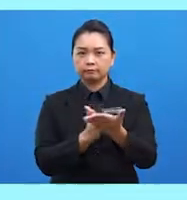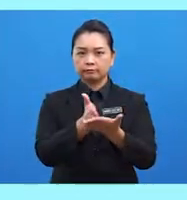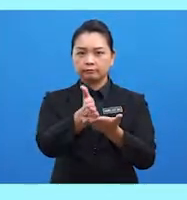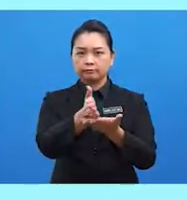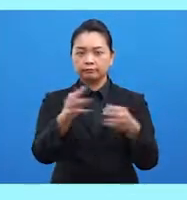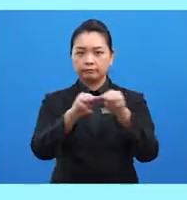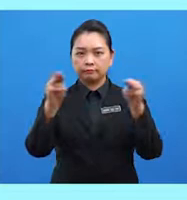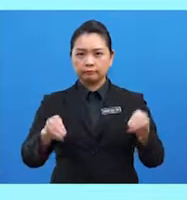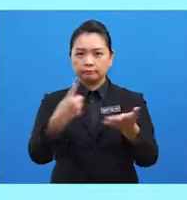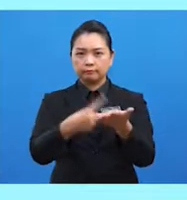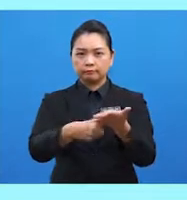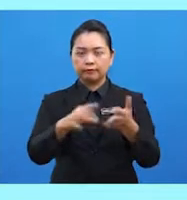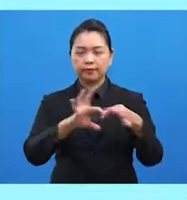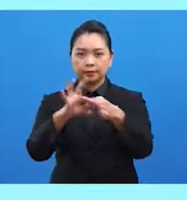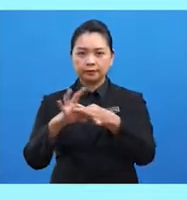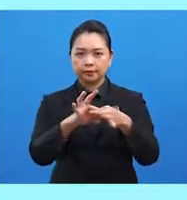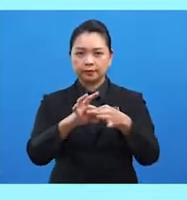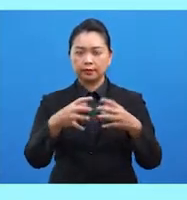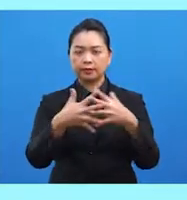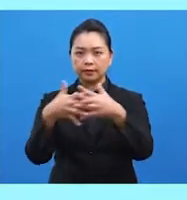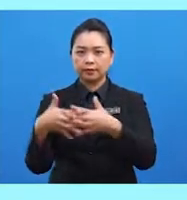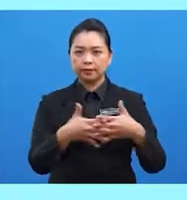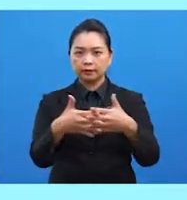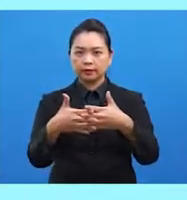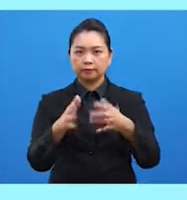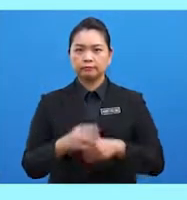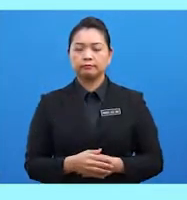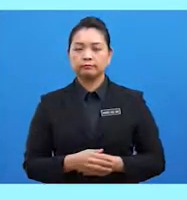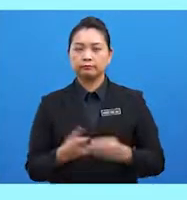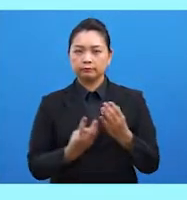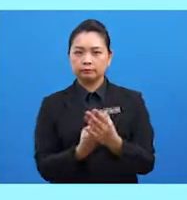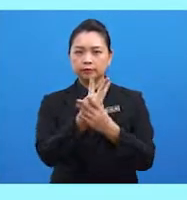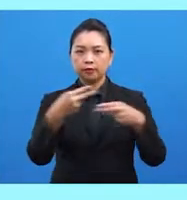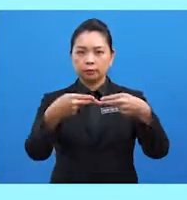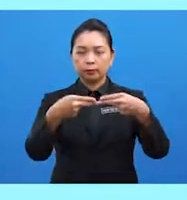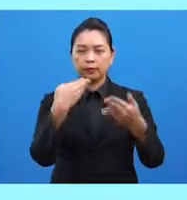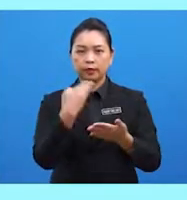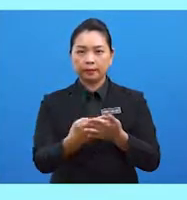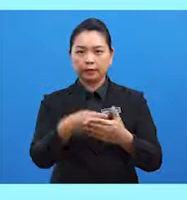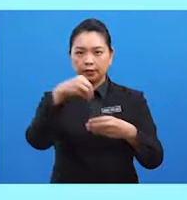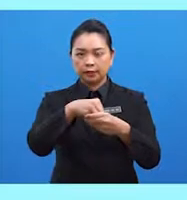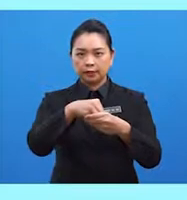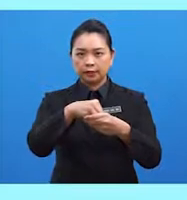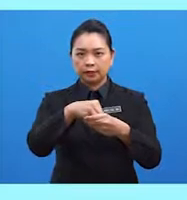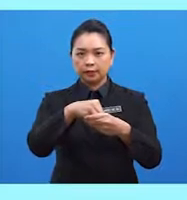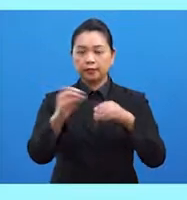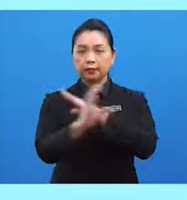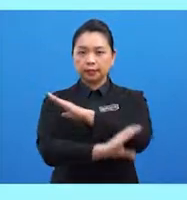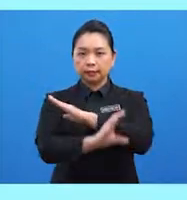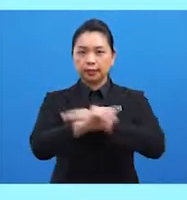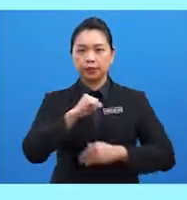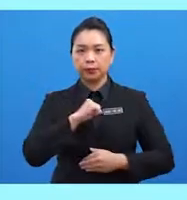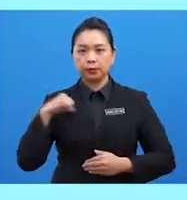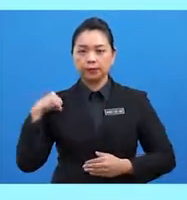rundingan dan kerjasama antarabangsa. Mewujudkan hubungan baik dalam kalangan negara